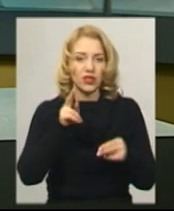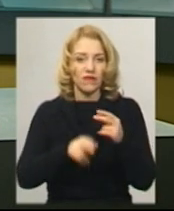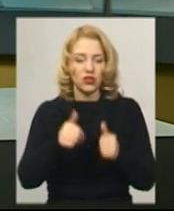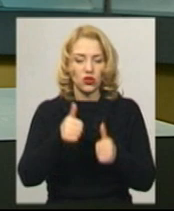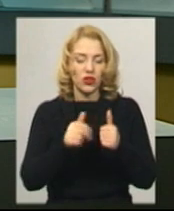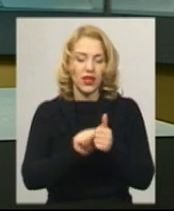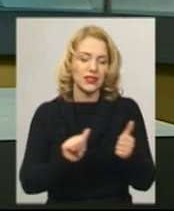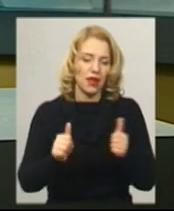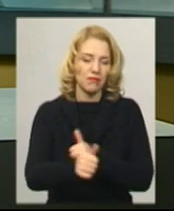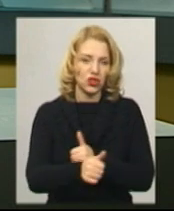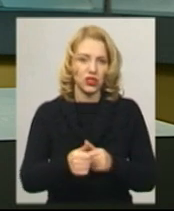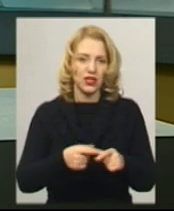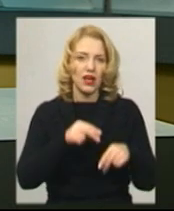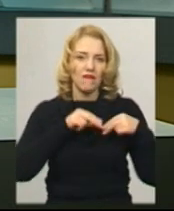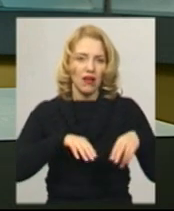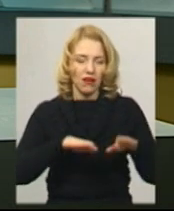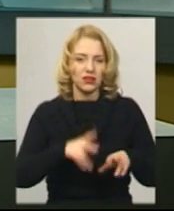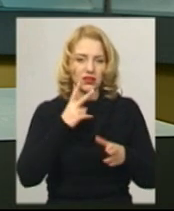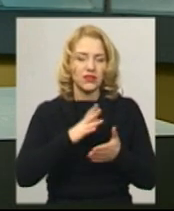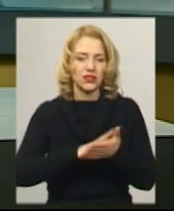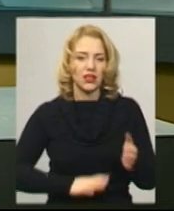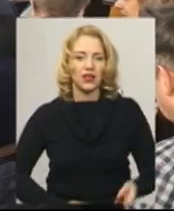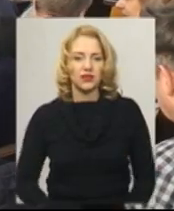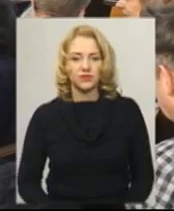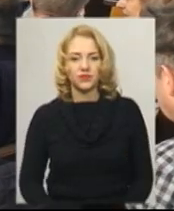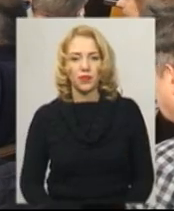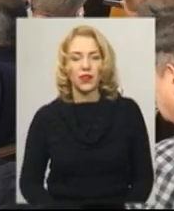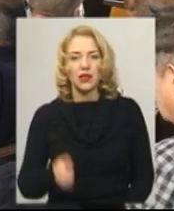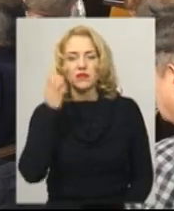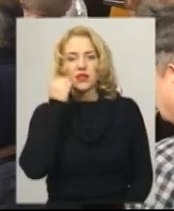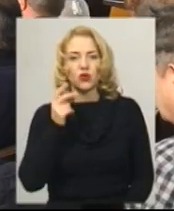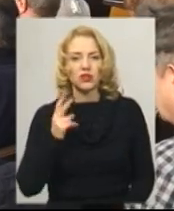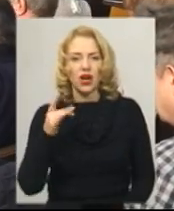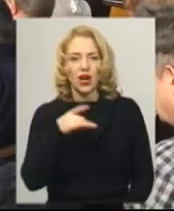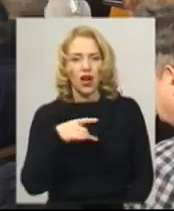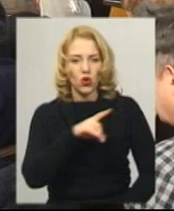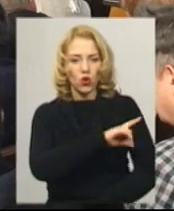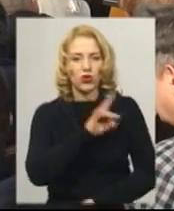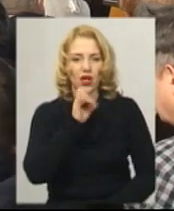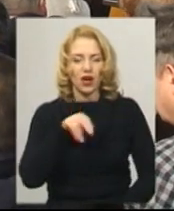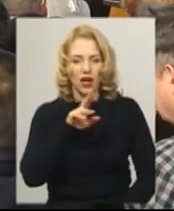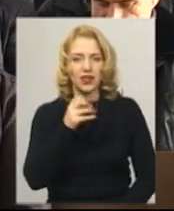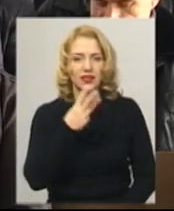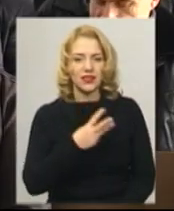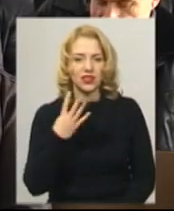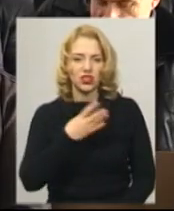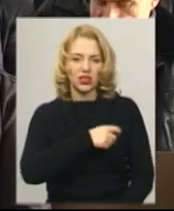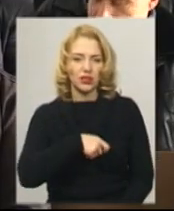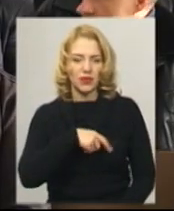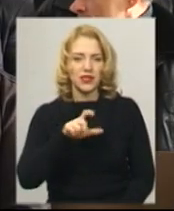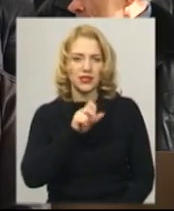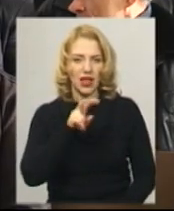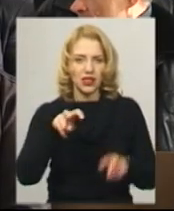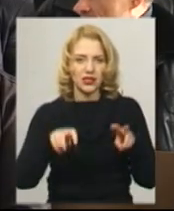Та як усе відбувалося – дивіться в сюжеті. У Старокостянтинівській районній раді 34 депутати, залі – 23.